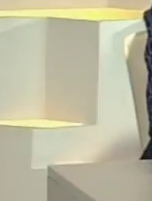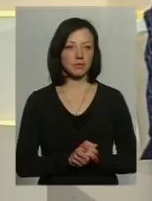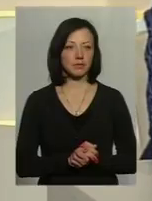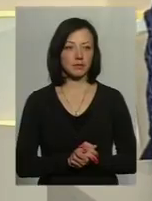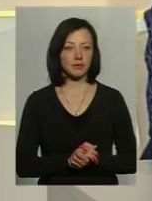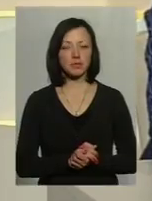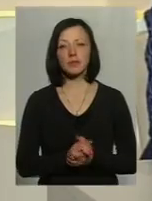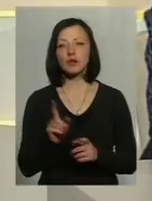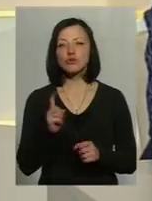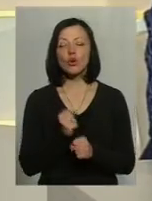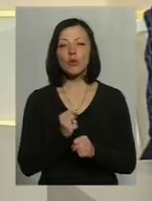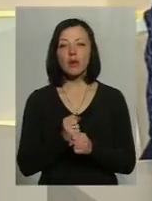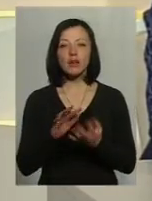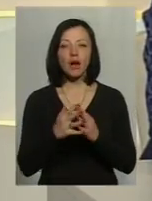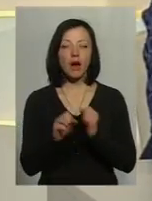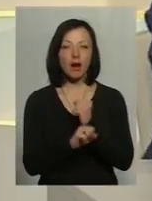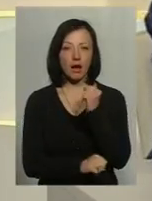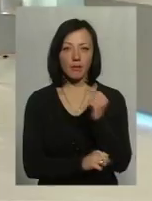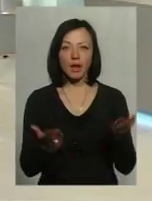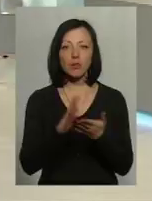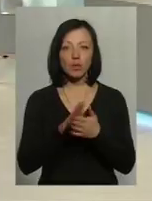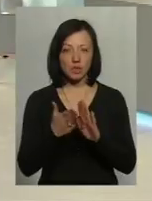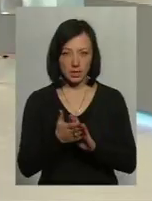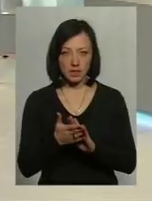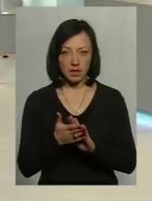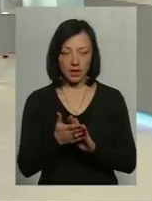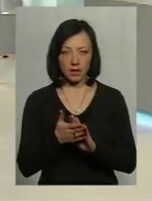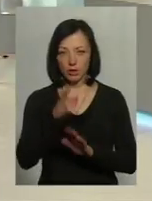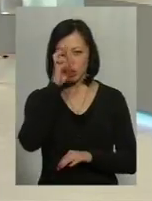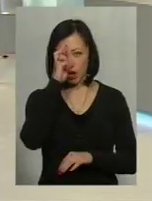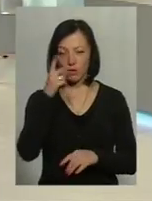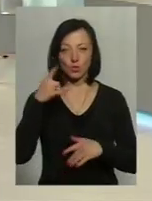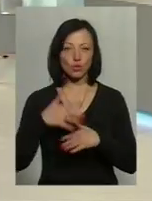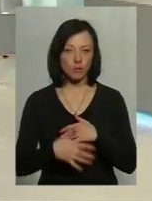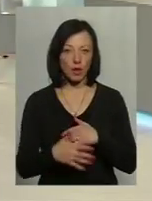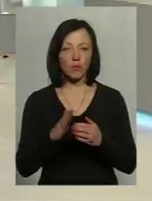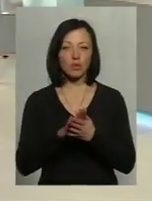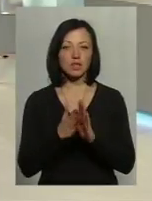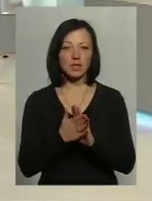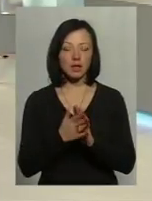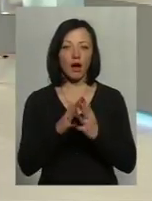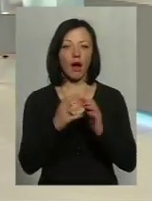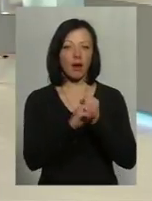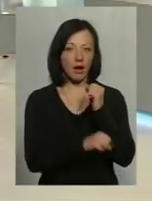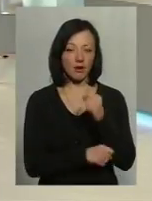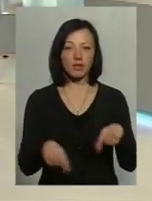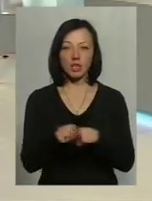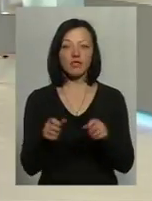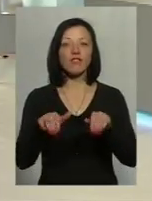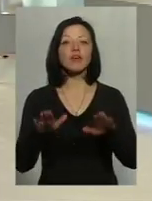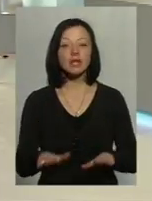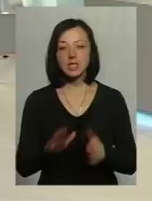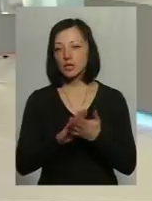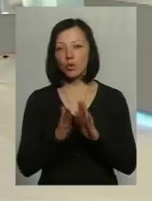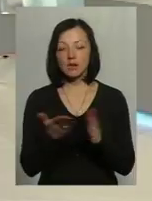Власне, що робити аграріям? Які позиції, позиція держави зрозуміла, позиція аграріїв теж. Який вихід з